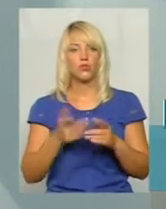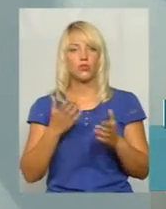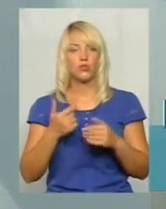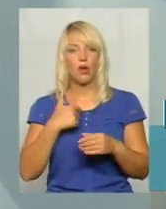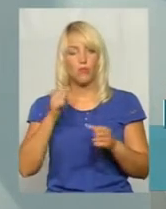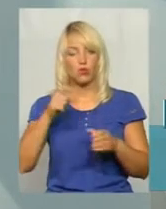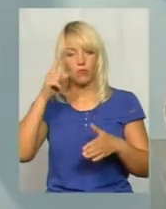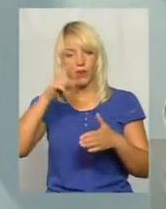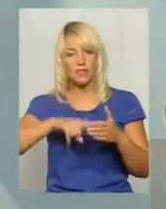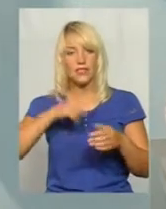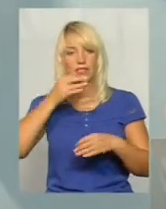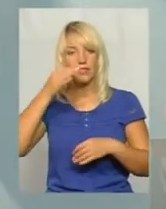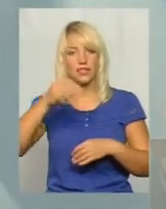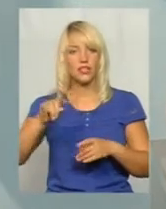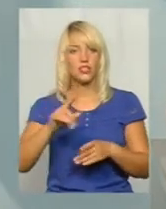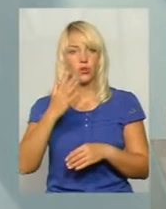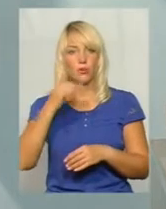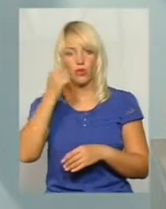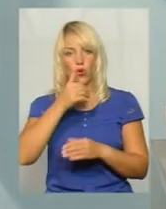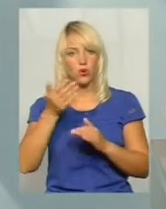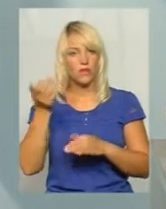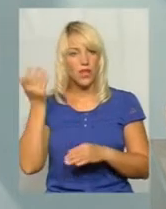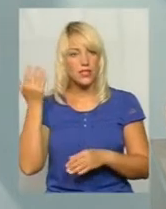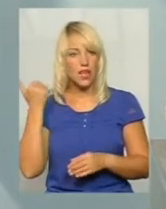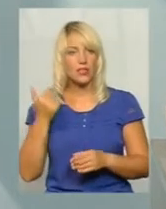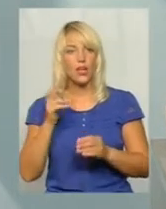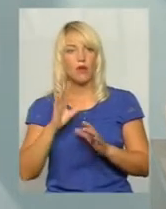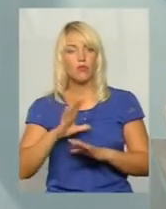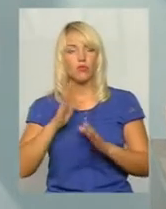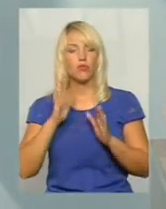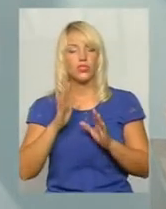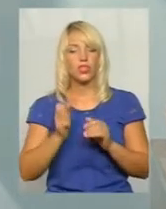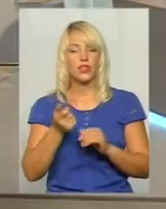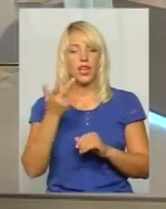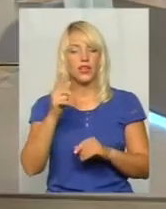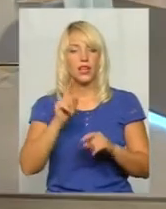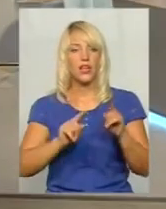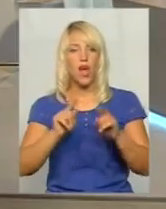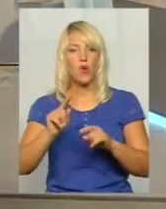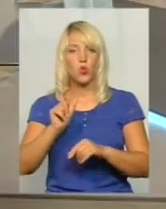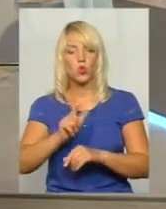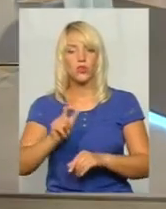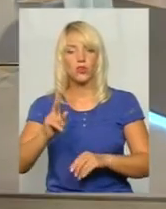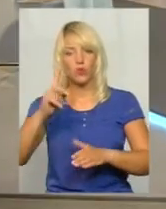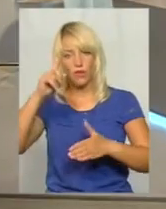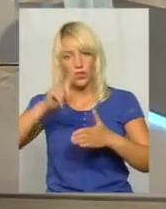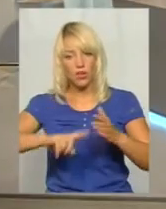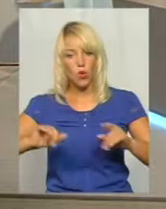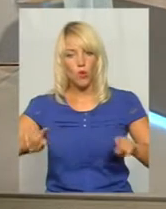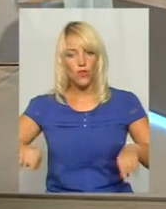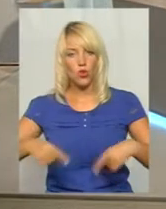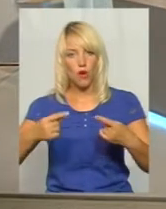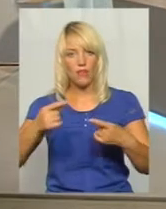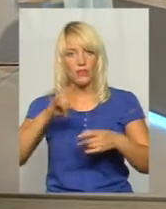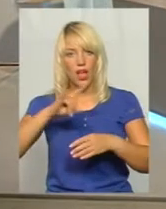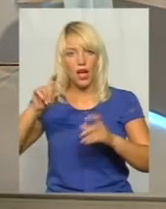спевненості сказати, що 5 років назад було лише декілька одиниць людей, які вірили в відновлення аеропорту.